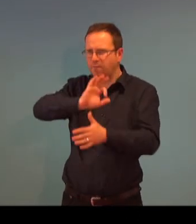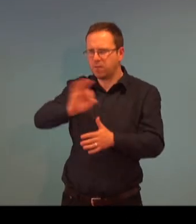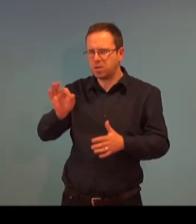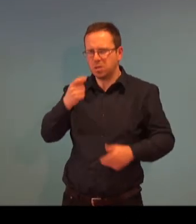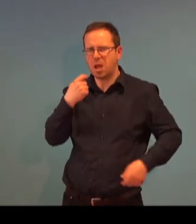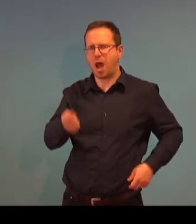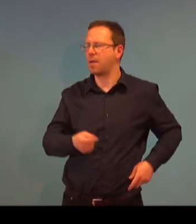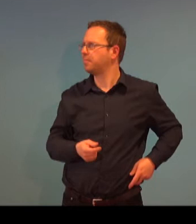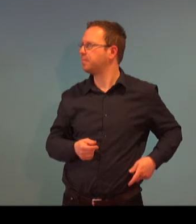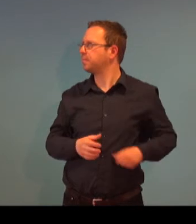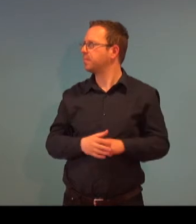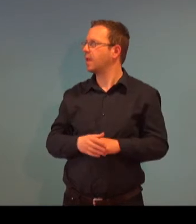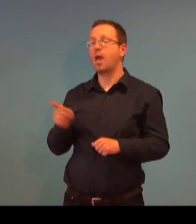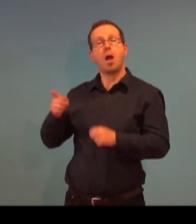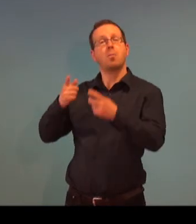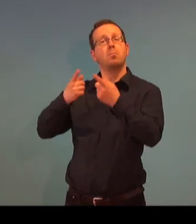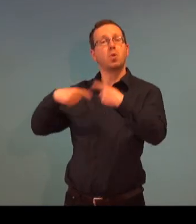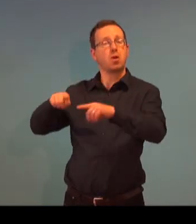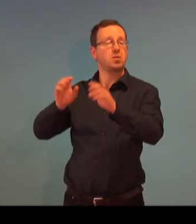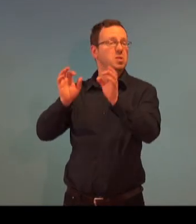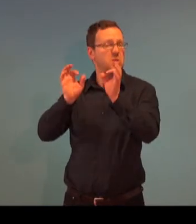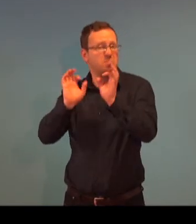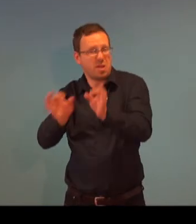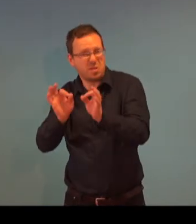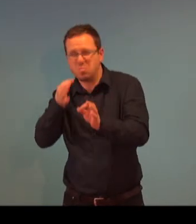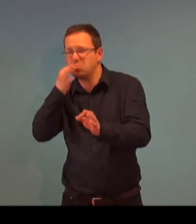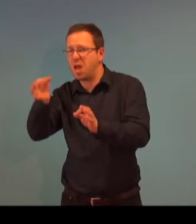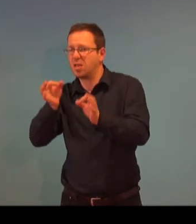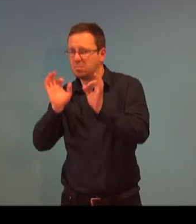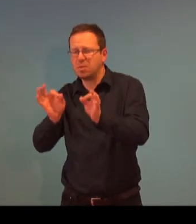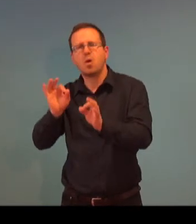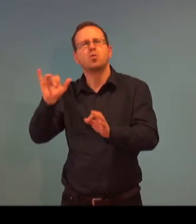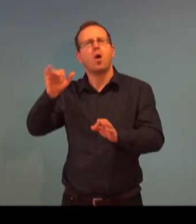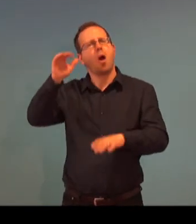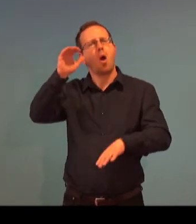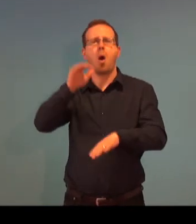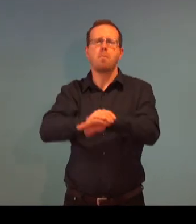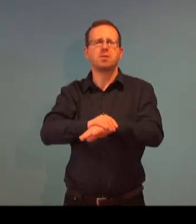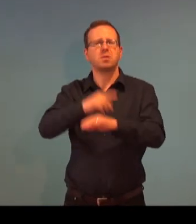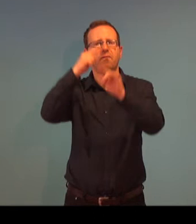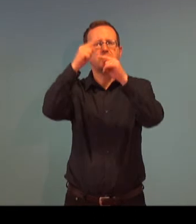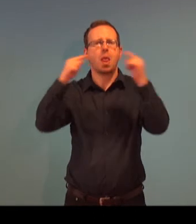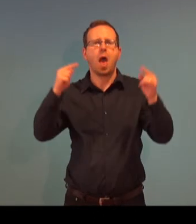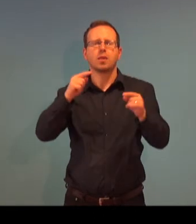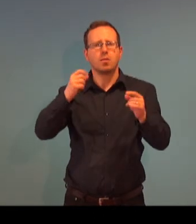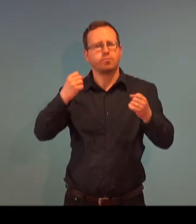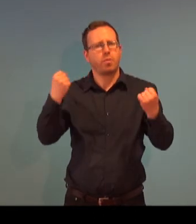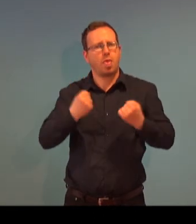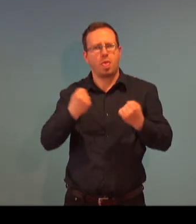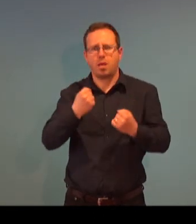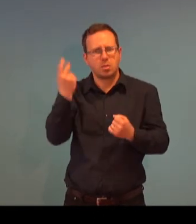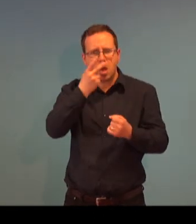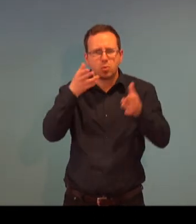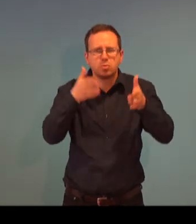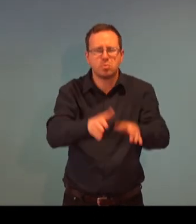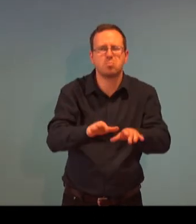překážky a že to zdravotní uplatnění určitě najde. A je to otevření pouze pro specialisty nebo pro osoby